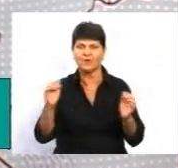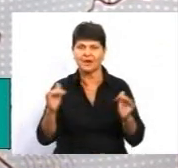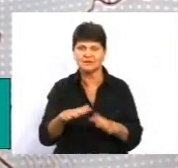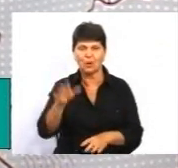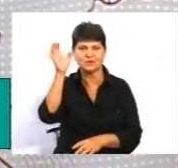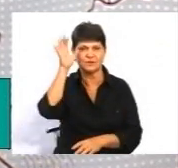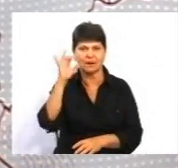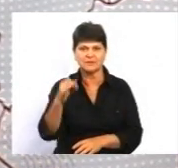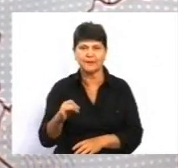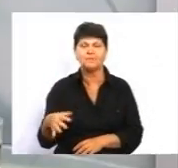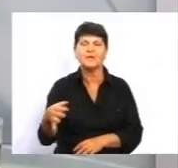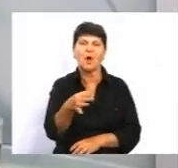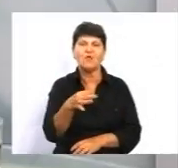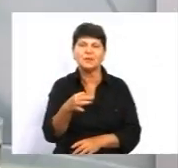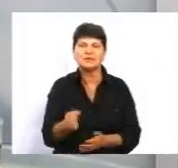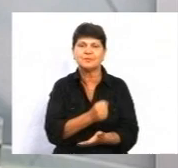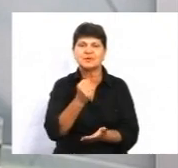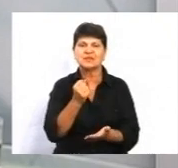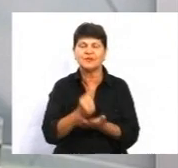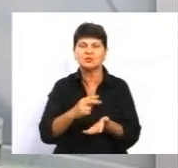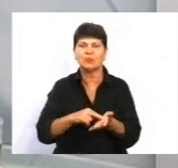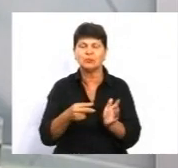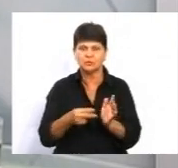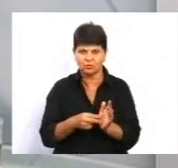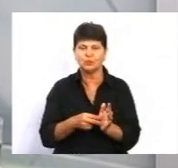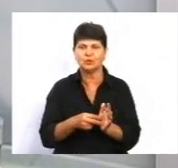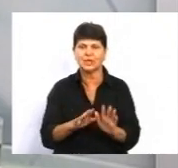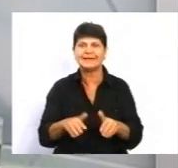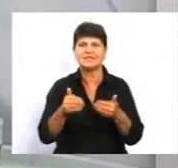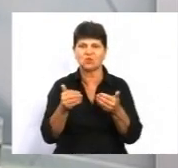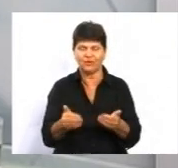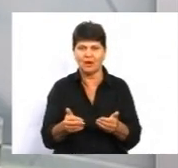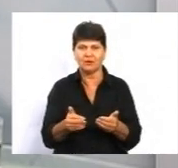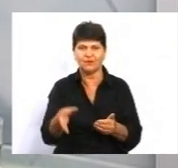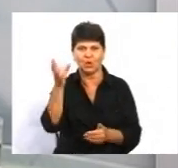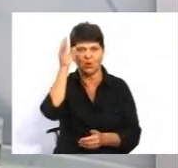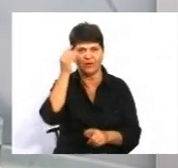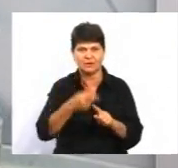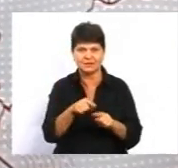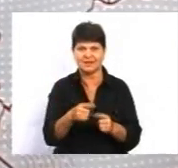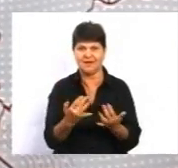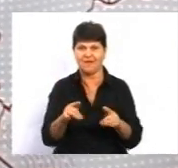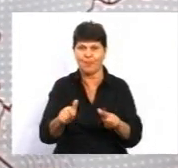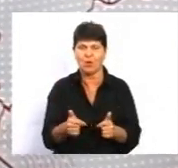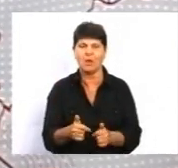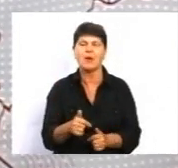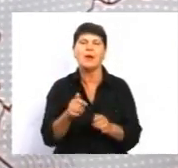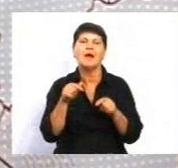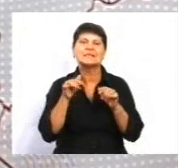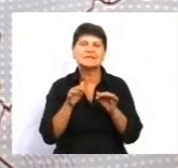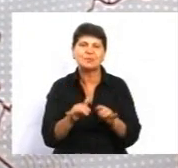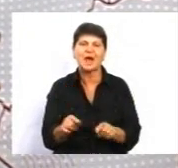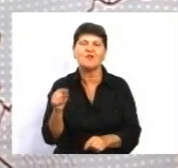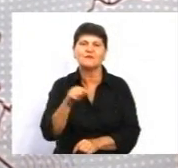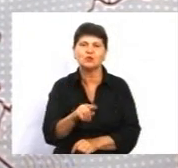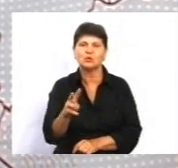В області при затвердженні бюджету плануєте ініціювати зрахування цих надбавок? Так, справа тому, що освітяни отримують заробітну